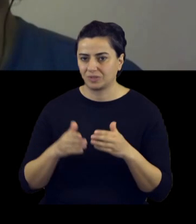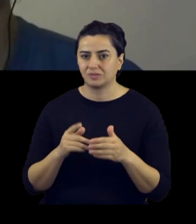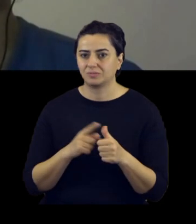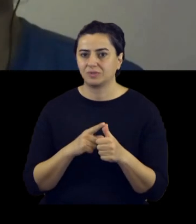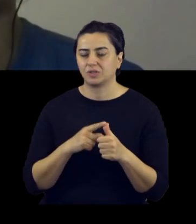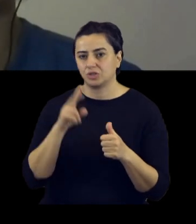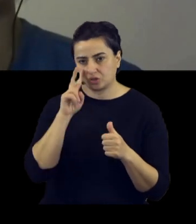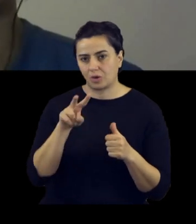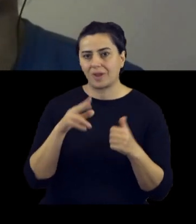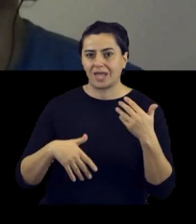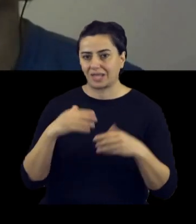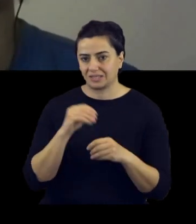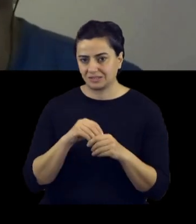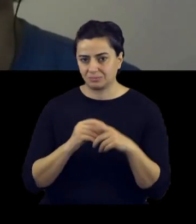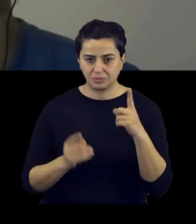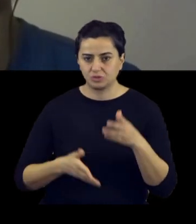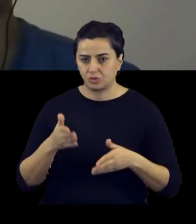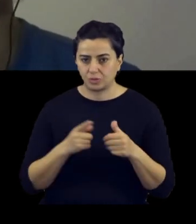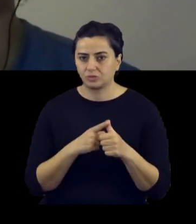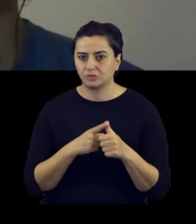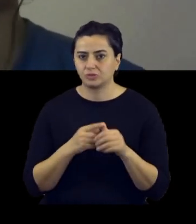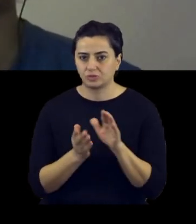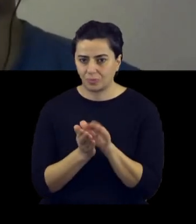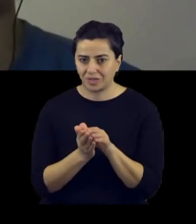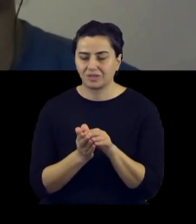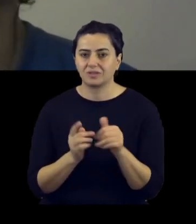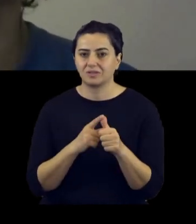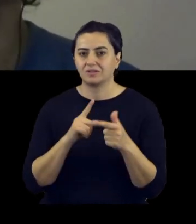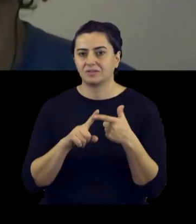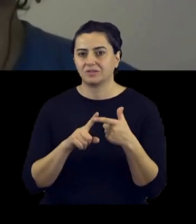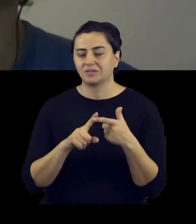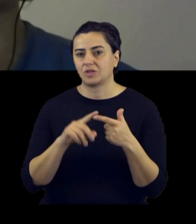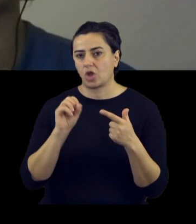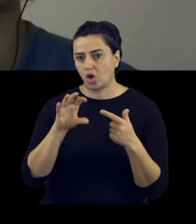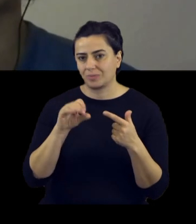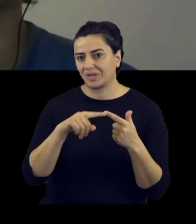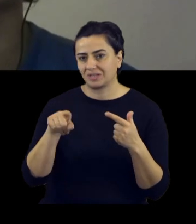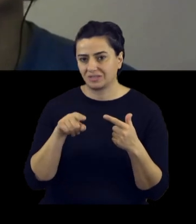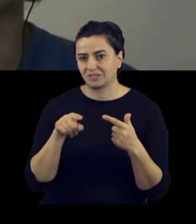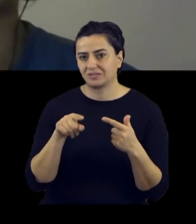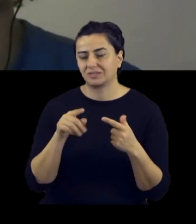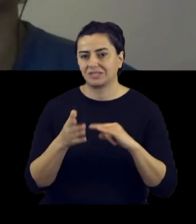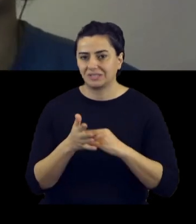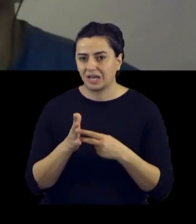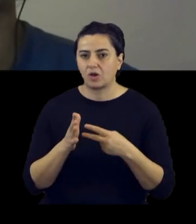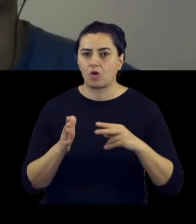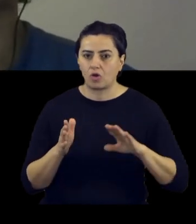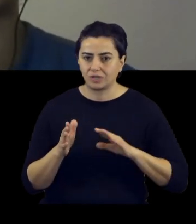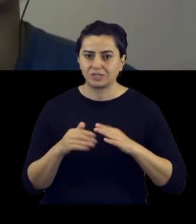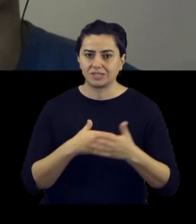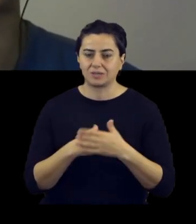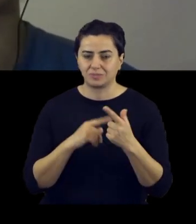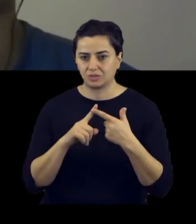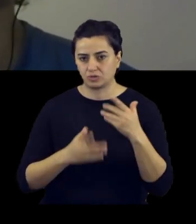IC4U görme engelleri için yaptığım bir robot köpek. BB4ALL ise okulda öğretmenlere, idareye ve öğrencilere